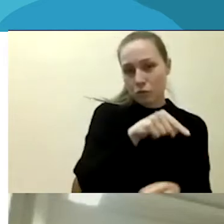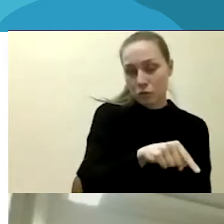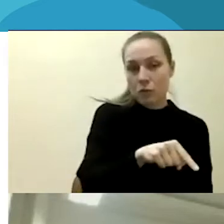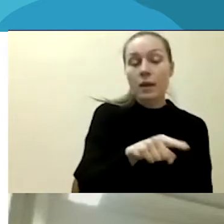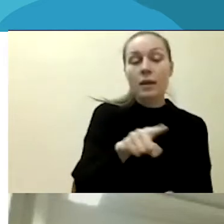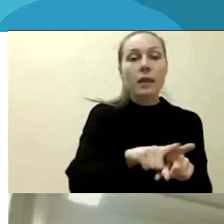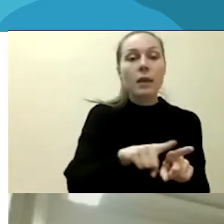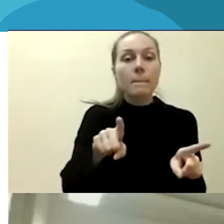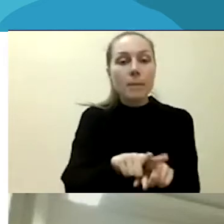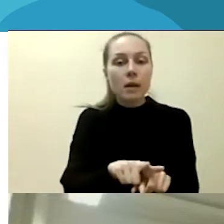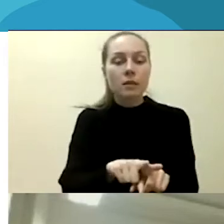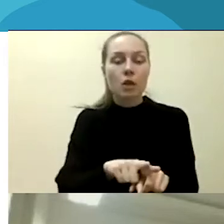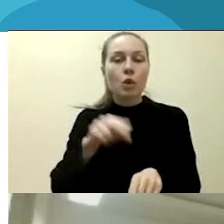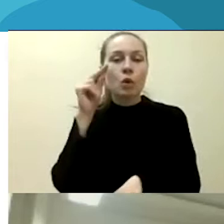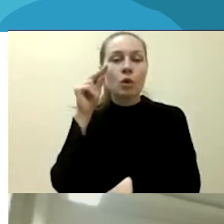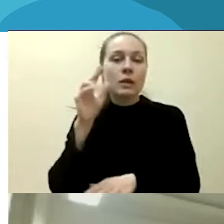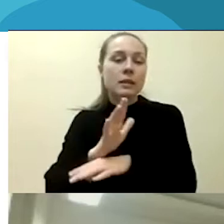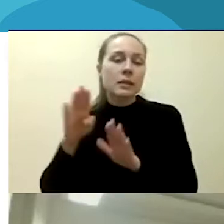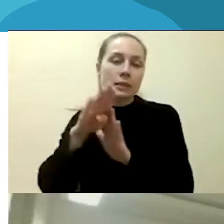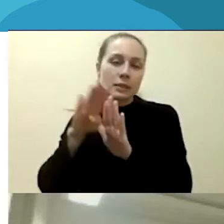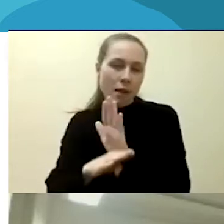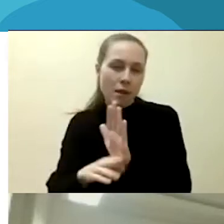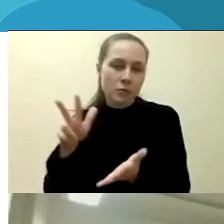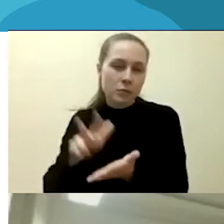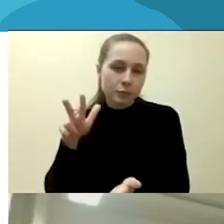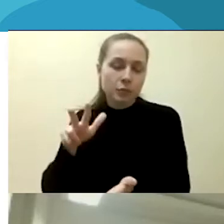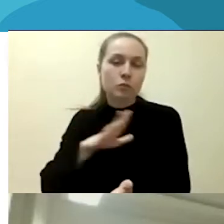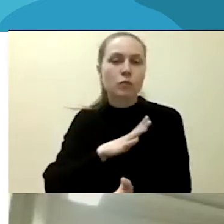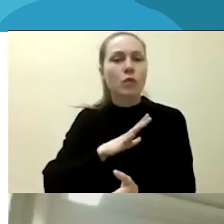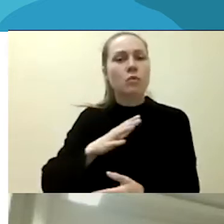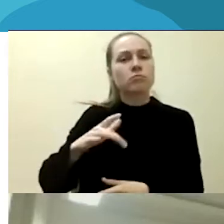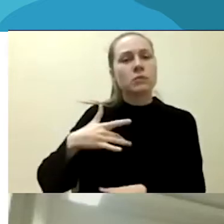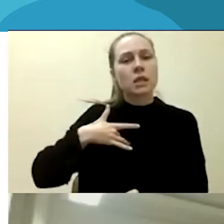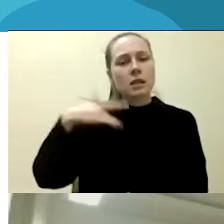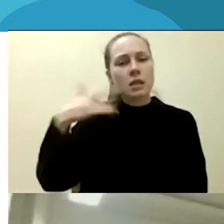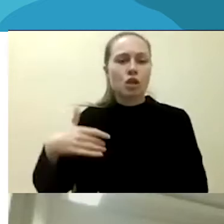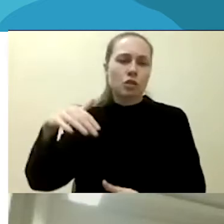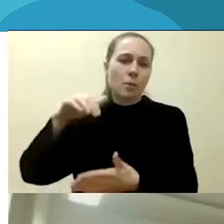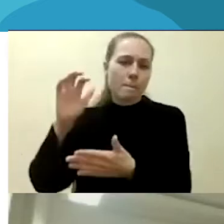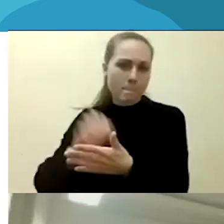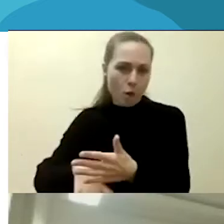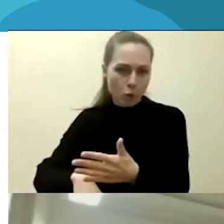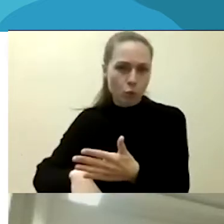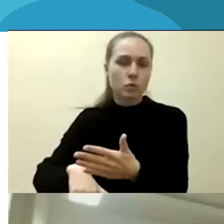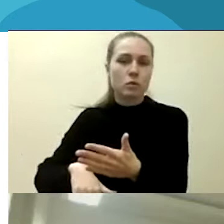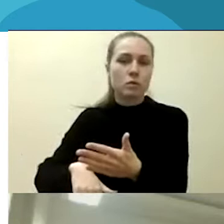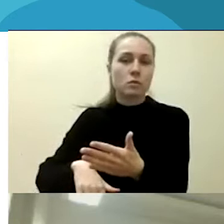priimti įstatymai, pagal kuriuos buvo sustiprintas, sugriežtintos bausmės. Bet to,